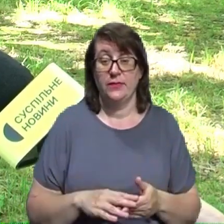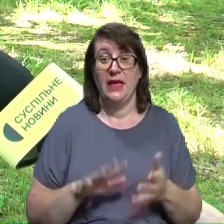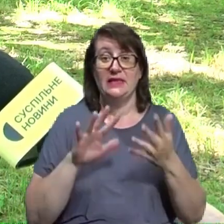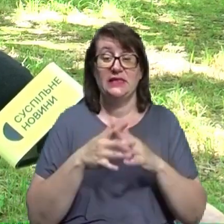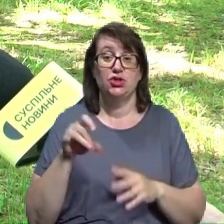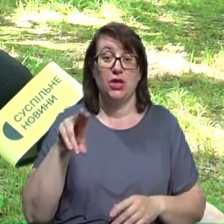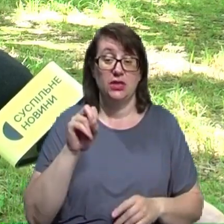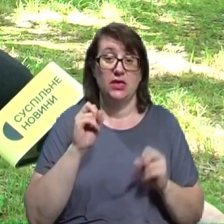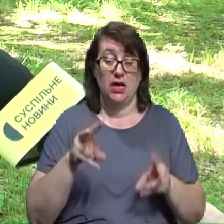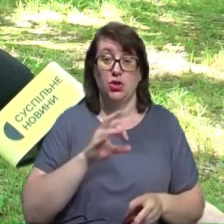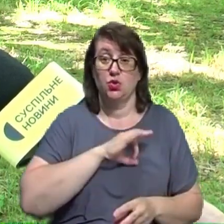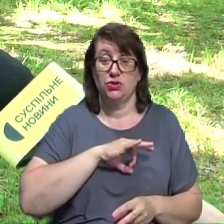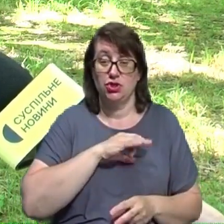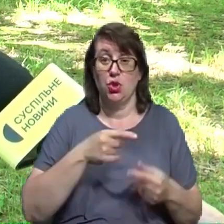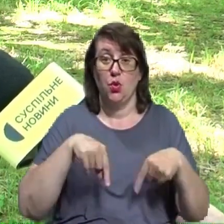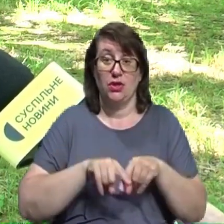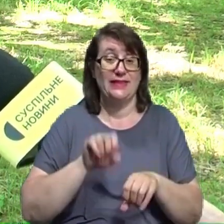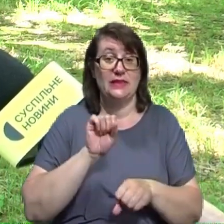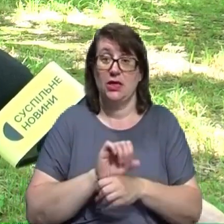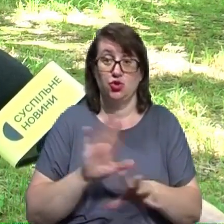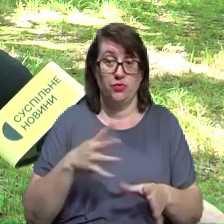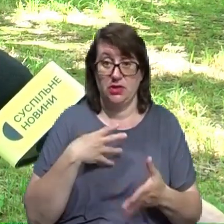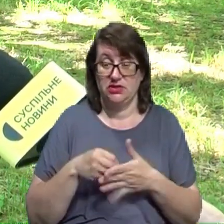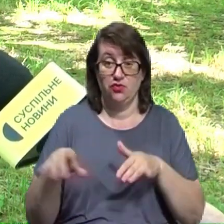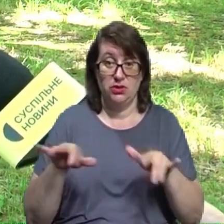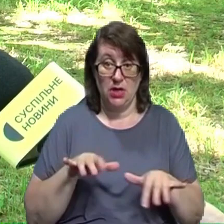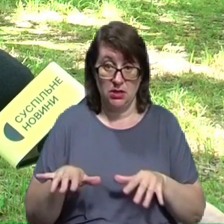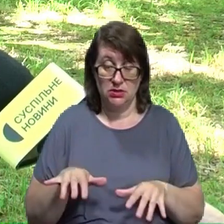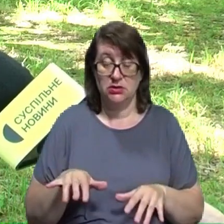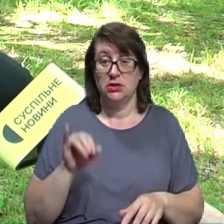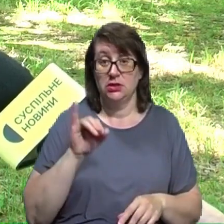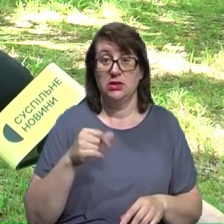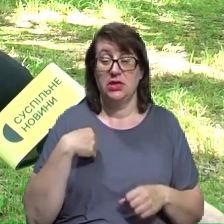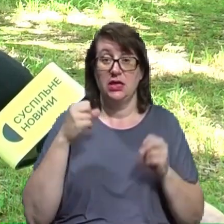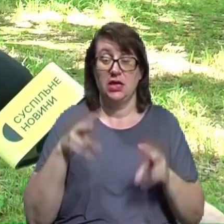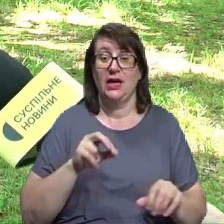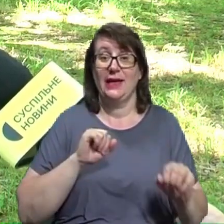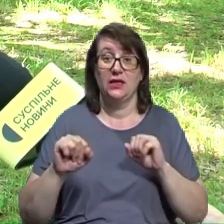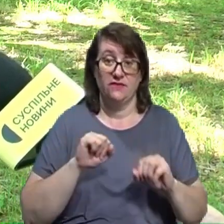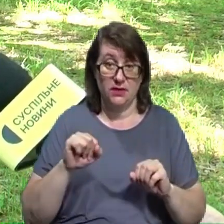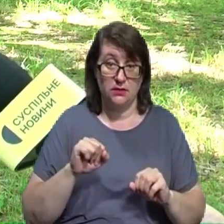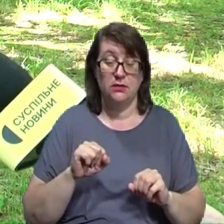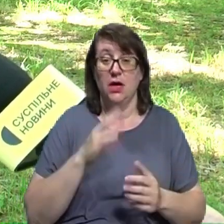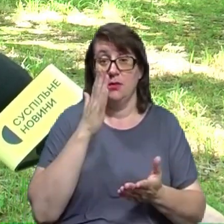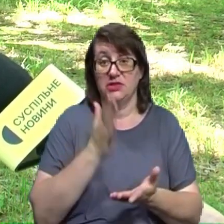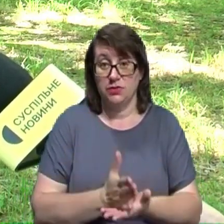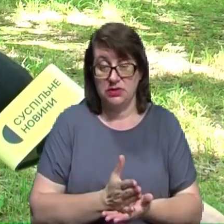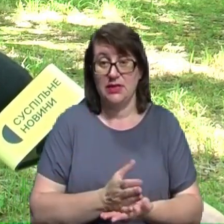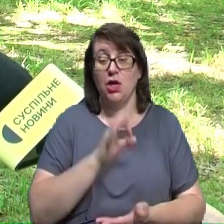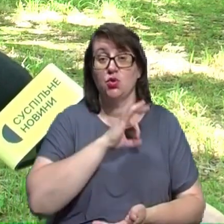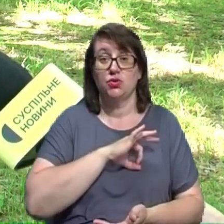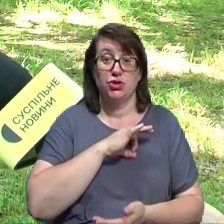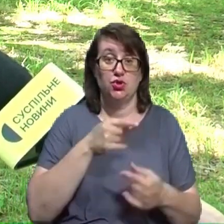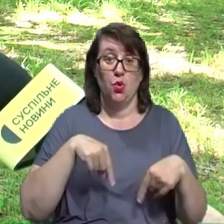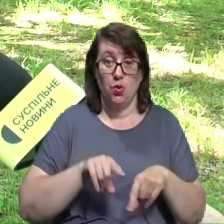юридичний орган не зупиняє свою діяльність, і я як керівник саме безпосередньо юридичного органу, у